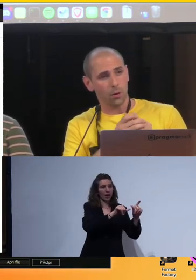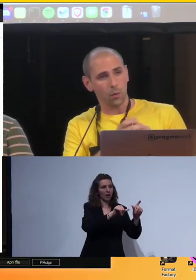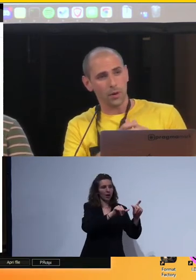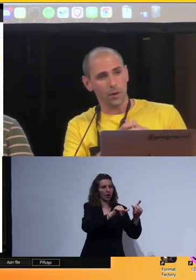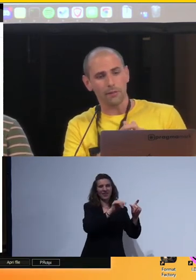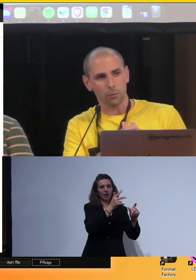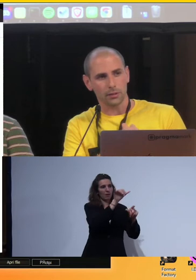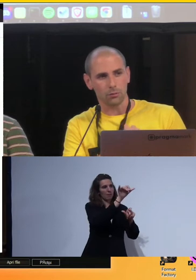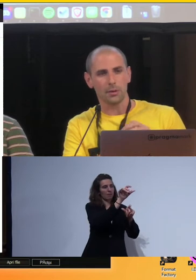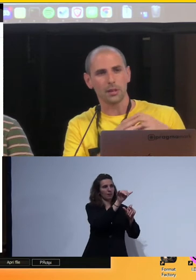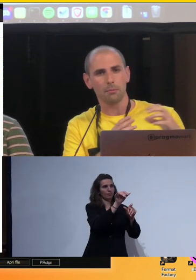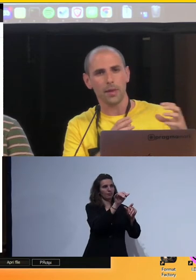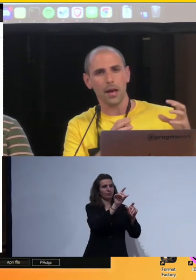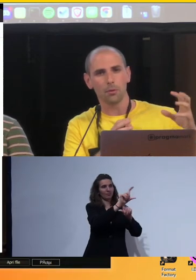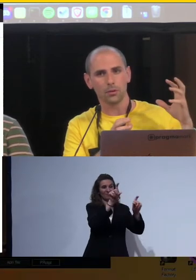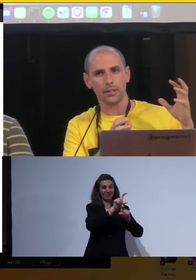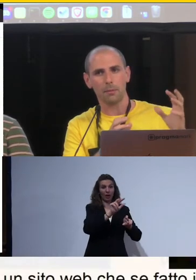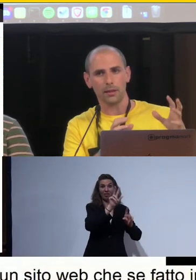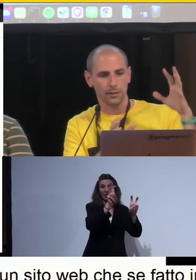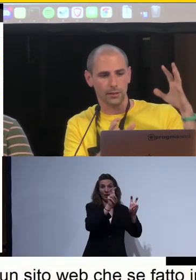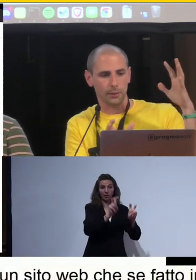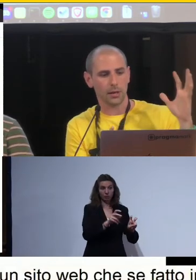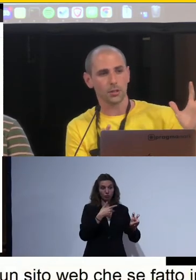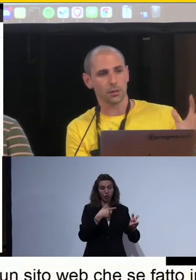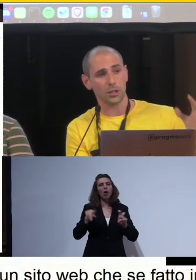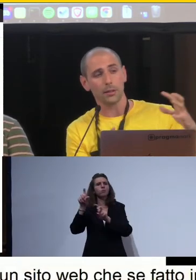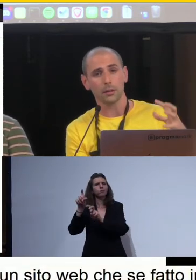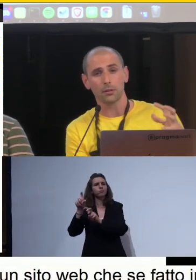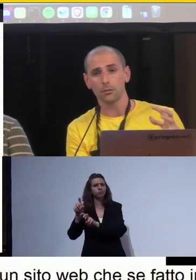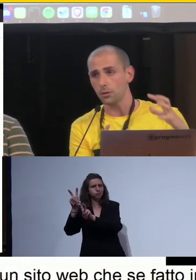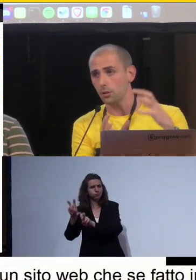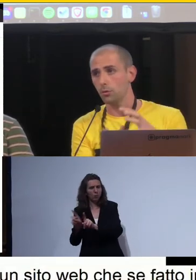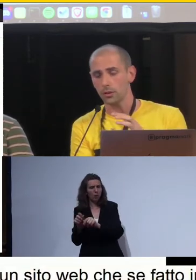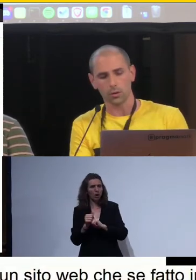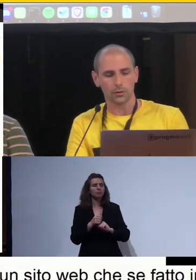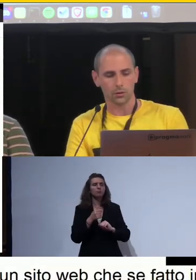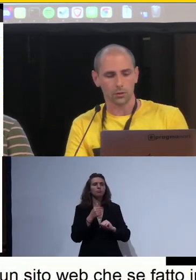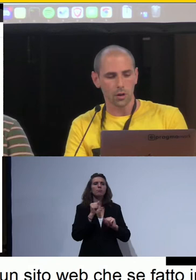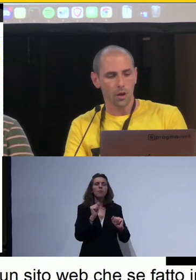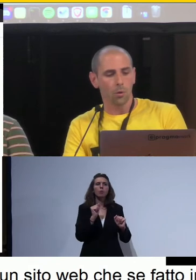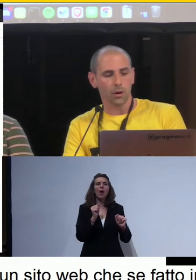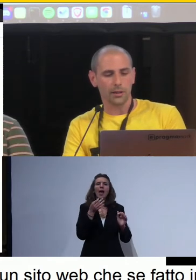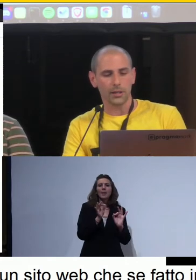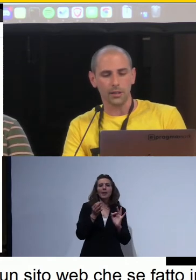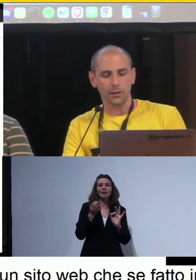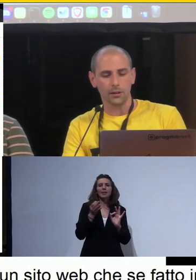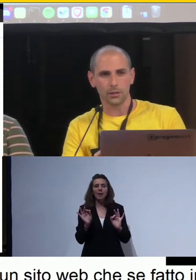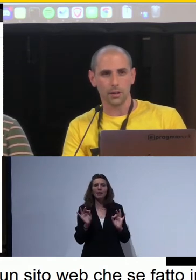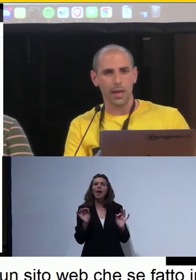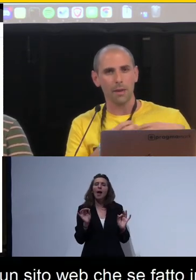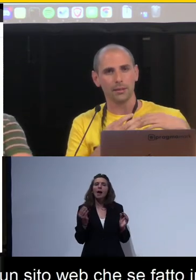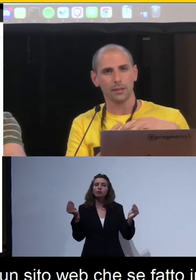effettivamente questi vengono mantenuti, ma se abbiamo degli elementi che potrebbero essere logicamente contenuti l'uno dentro l'altro, una cosa che fa